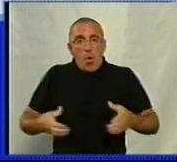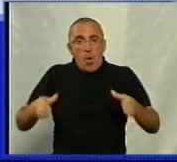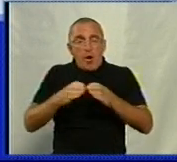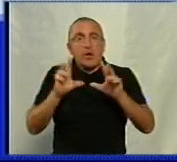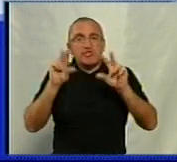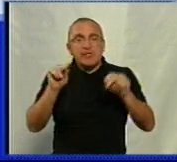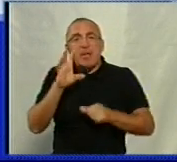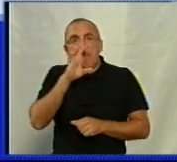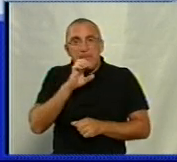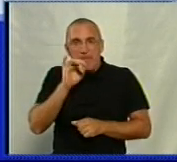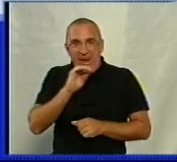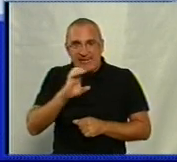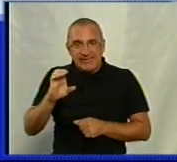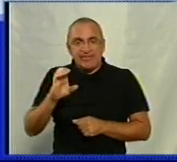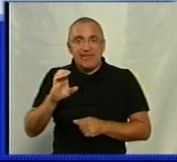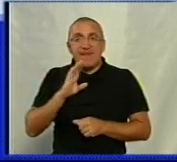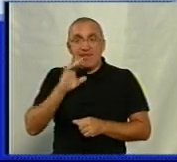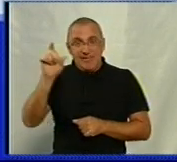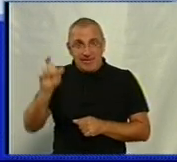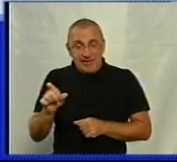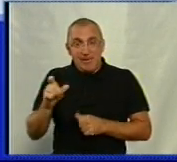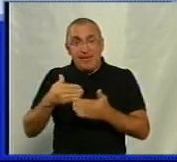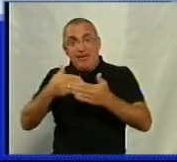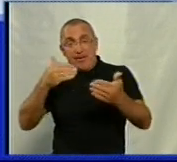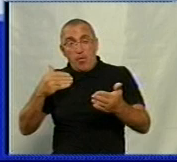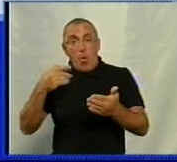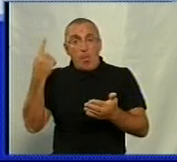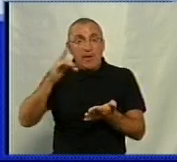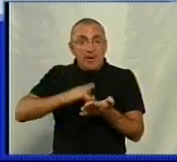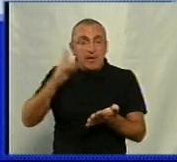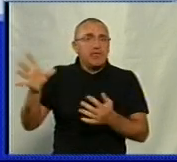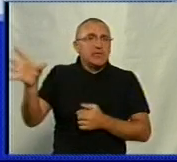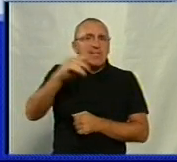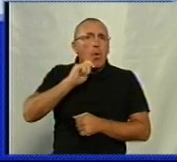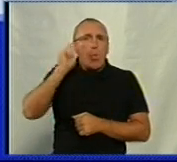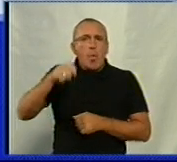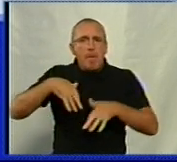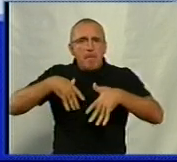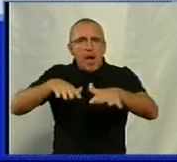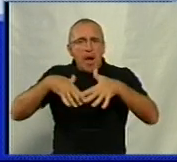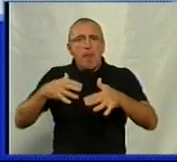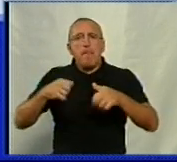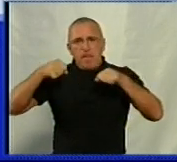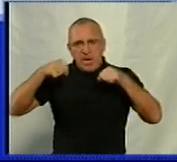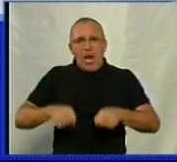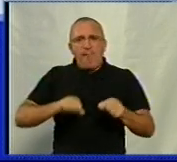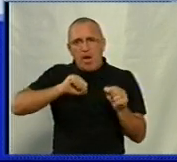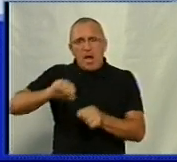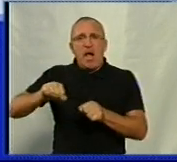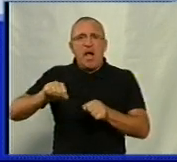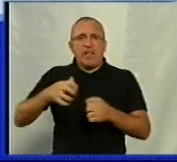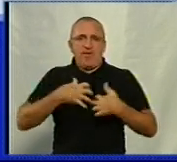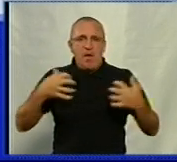«Щасливий пес» Тетяна Кучерява. Напередодні в обласному центрі відбувся всеукраїнський марш за права тварин. Які